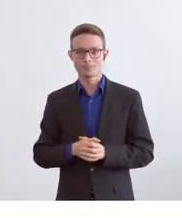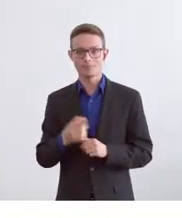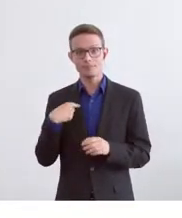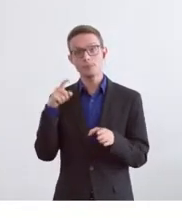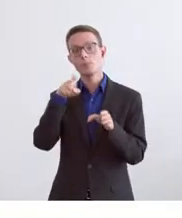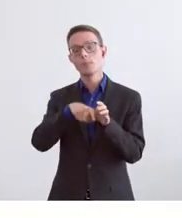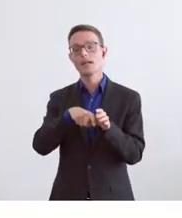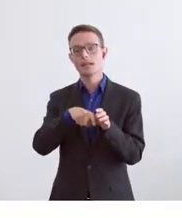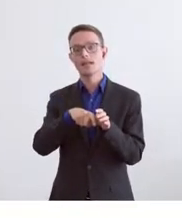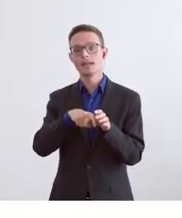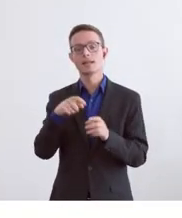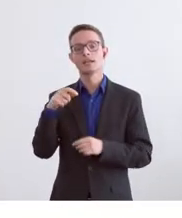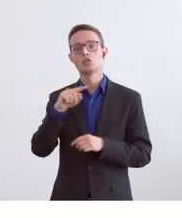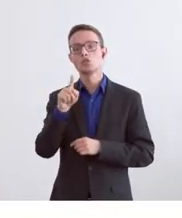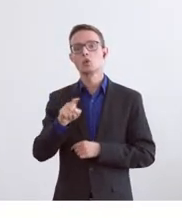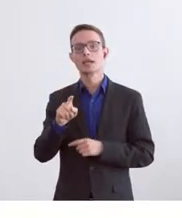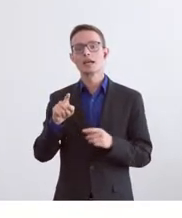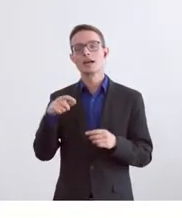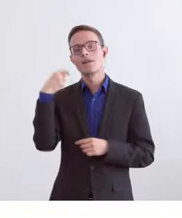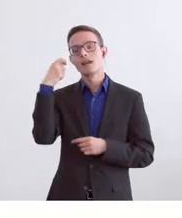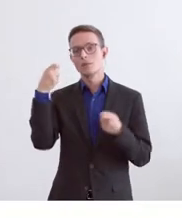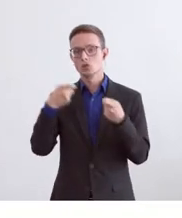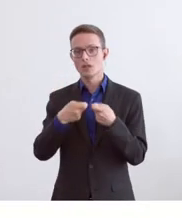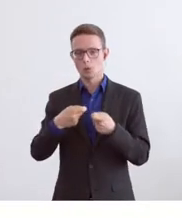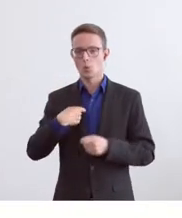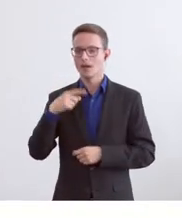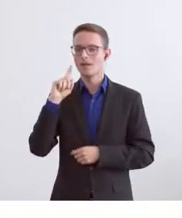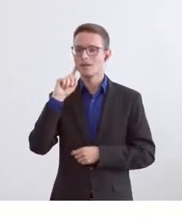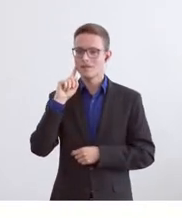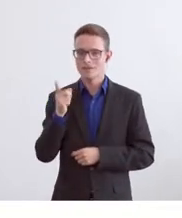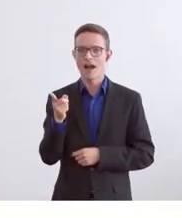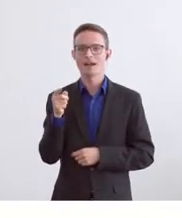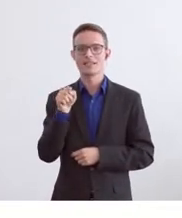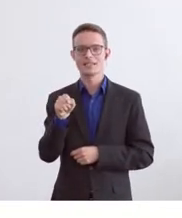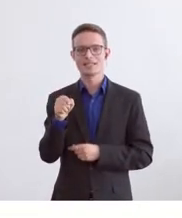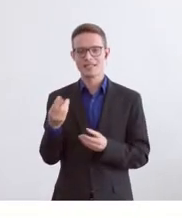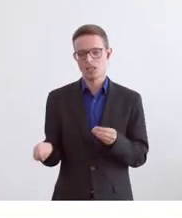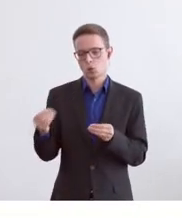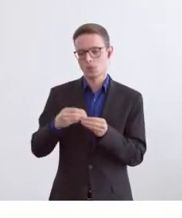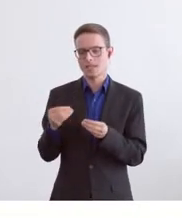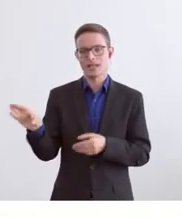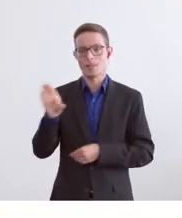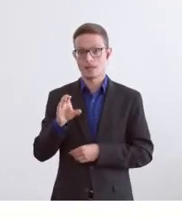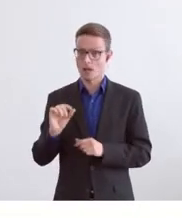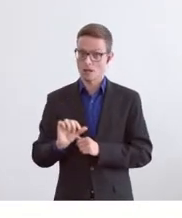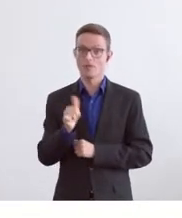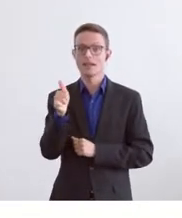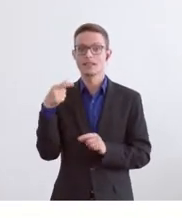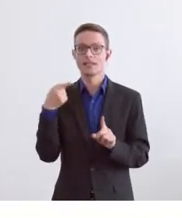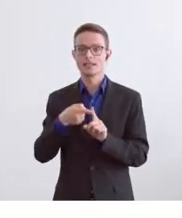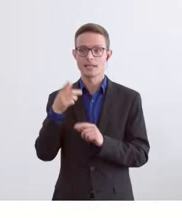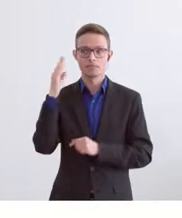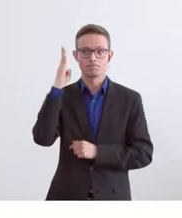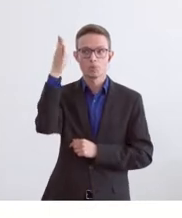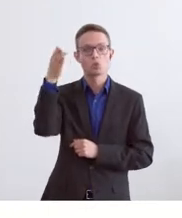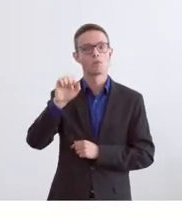Zürcher Filmstiftung weiss ich, wie notwendig, dass die zusätzlichen Mittel sind, damit wir auch weiterhin qualitativ